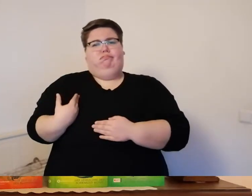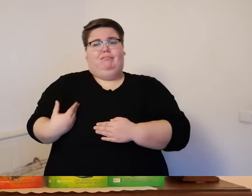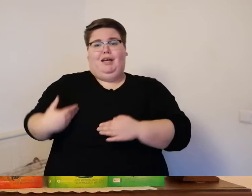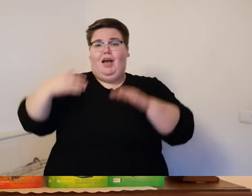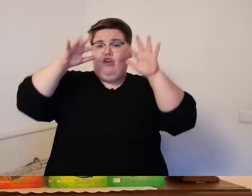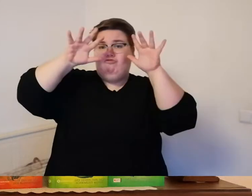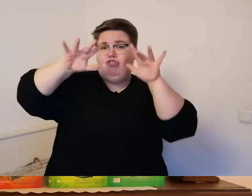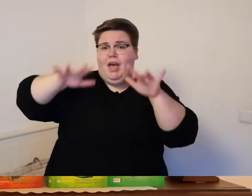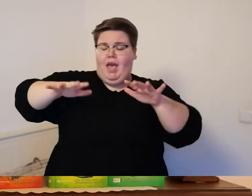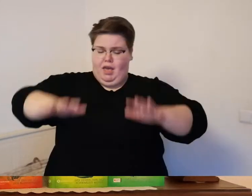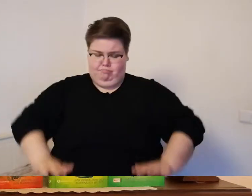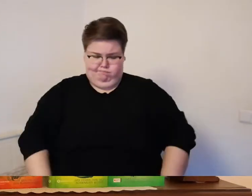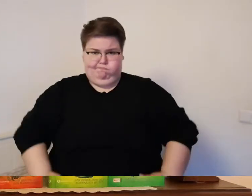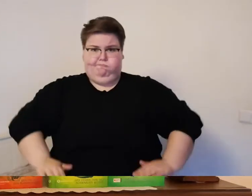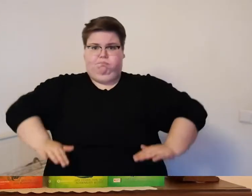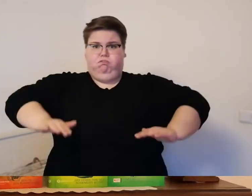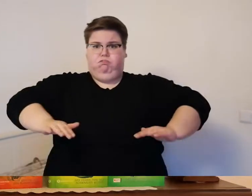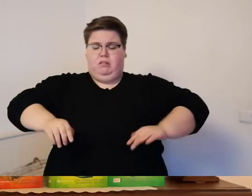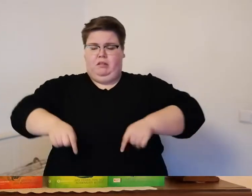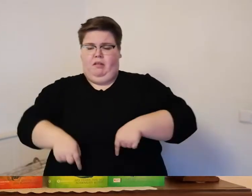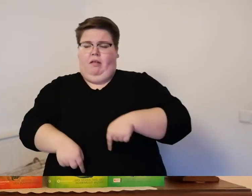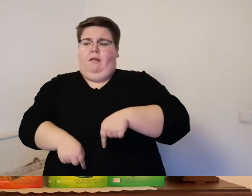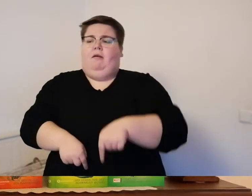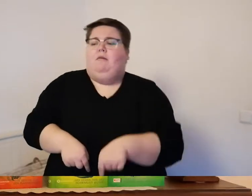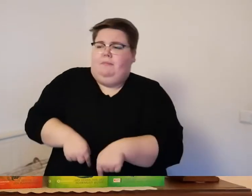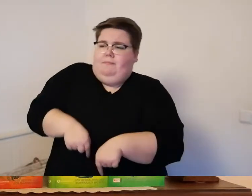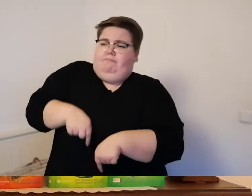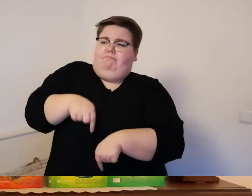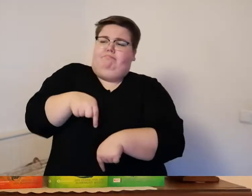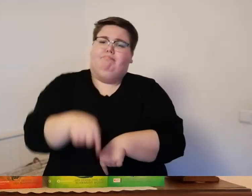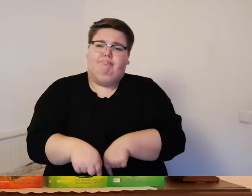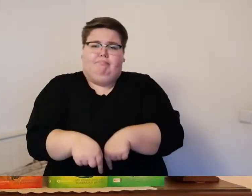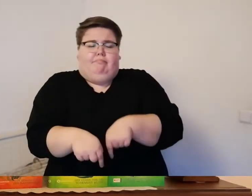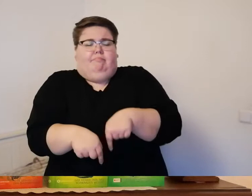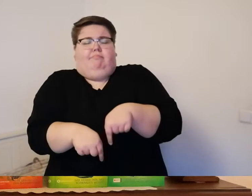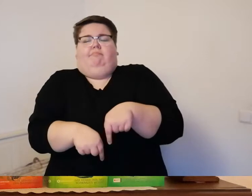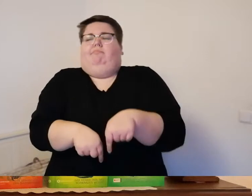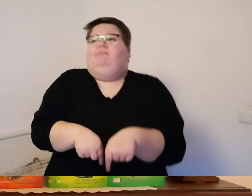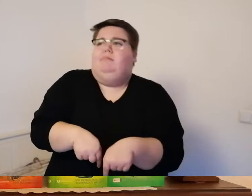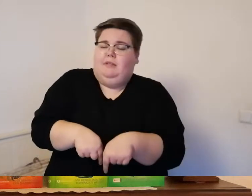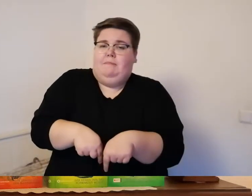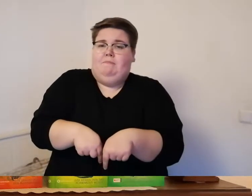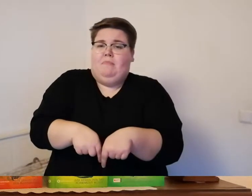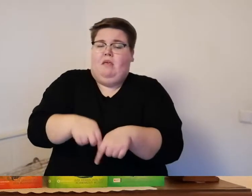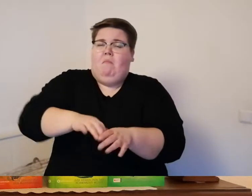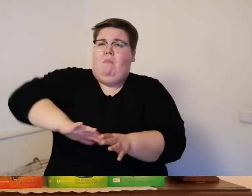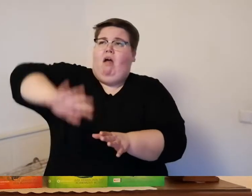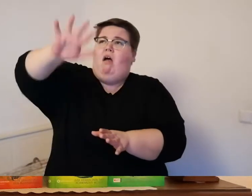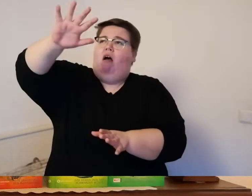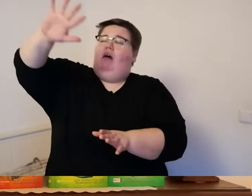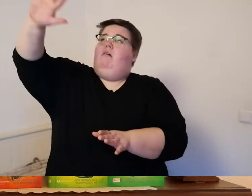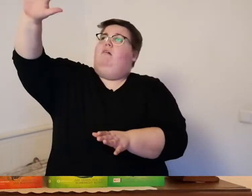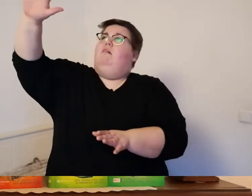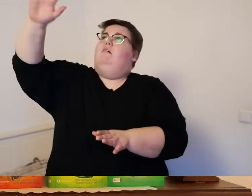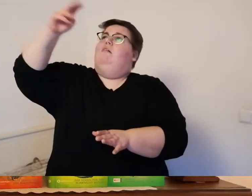nach einer weile jeden schritt zur qual als sie endlich am fuß des sturmbergs angelangt waren starrten beide hinauf